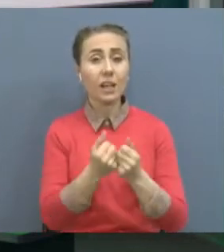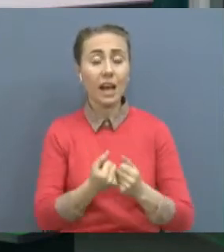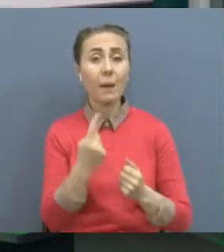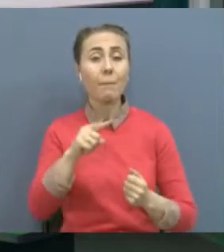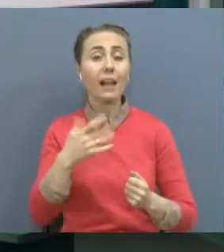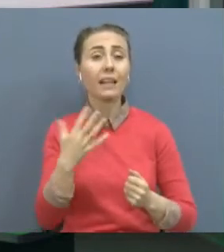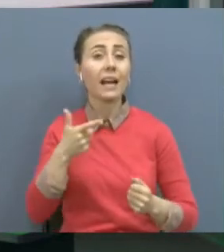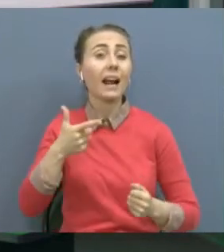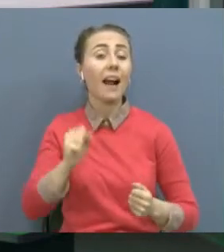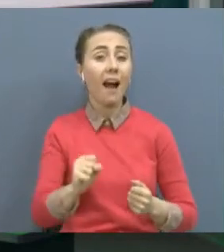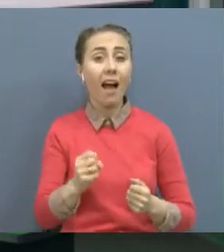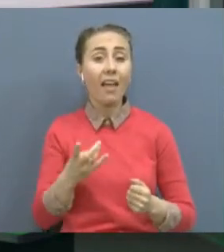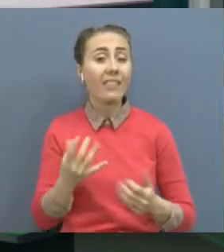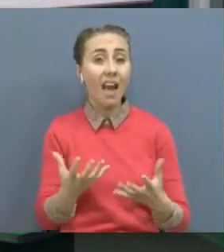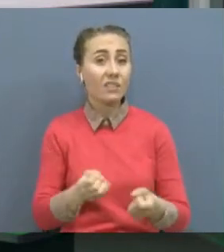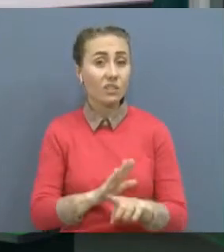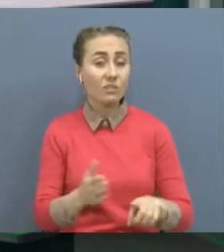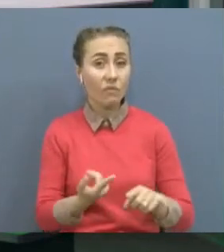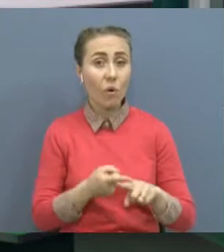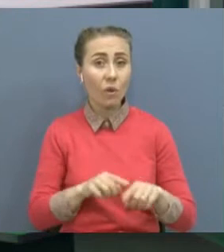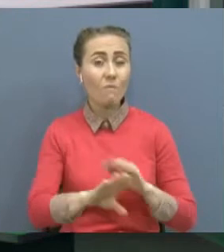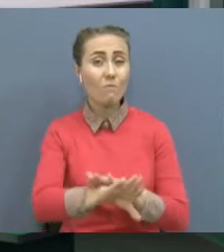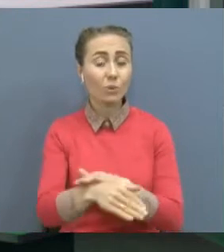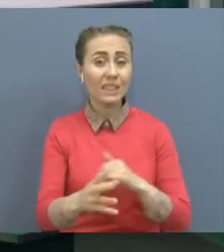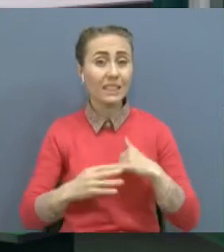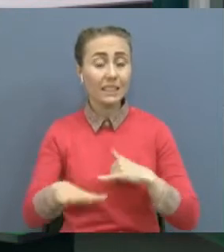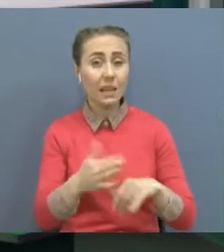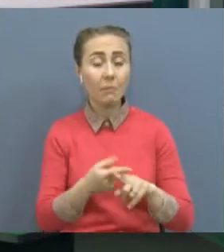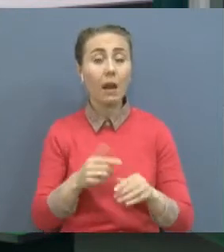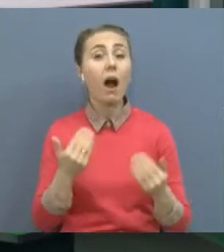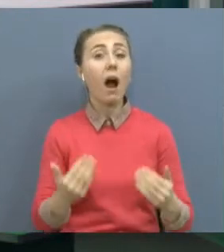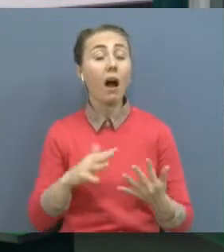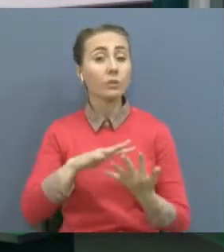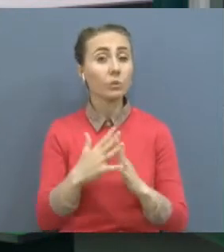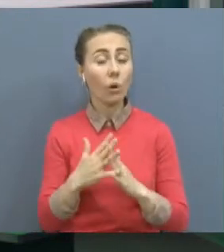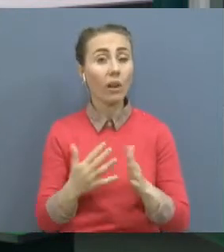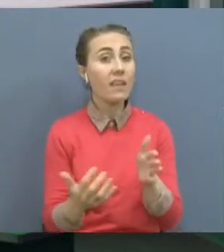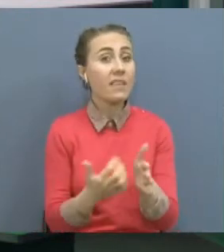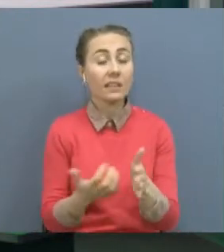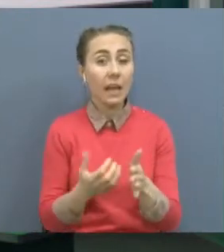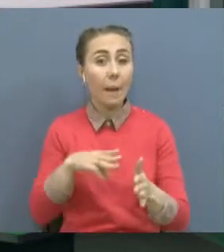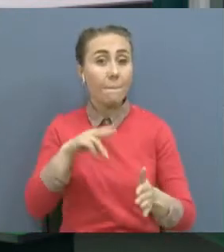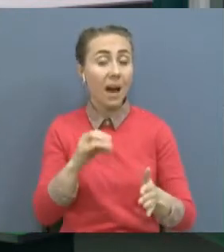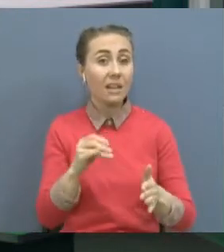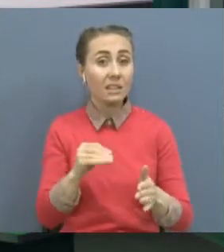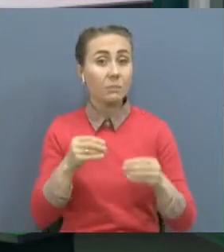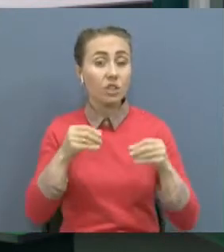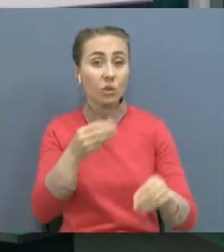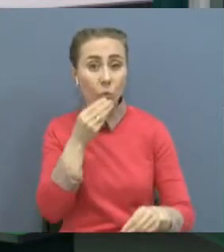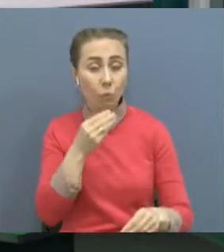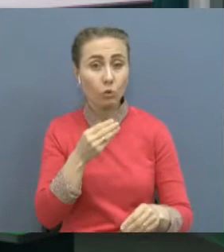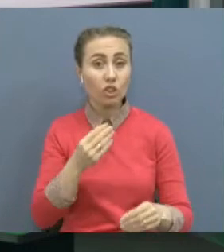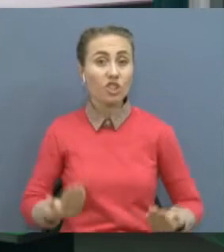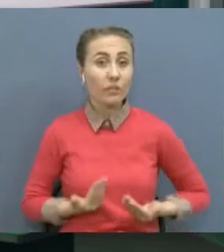1,5 миллион гектар ерілмеген ауыл шаруашылығының жері анықталған еді. Сондаяқ ауылдарда мал жайылымының тапшылығыда